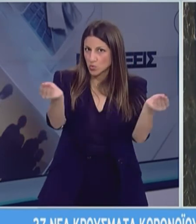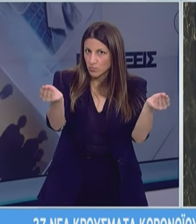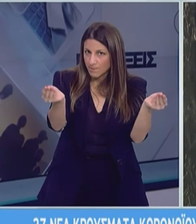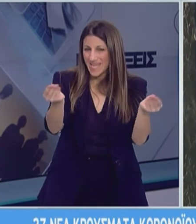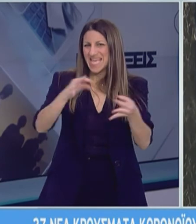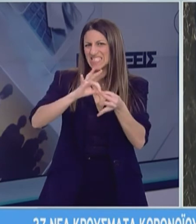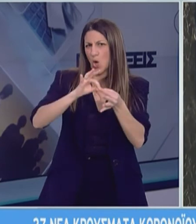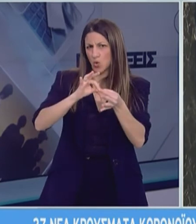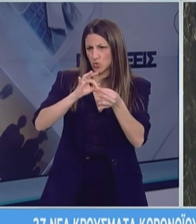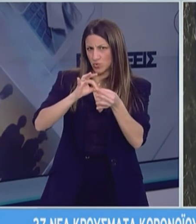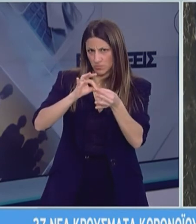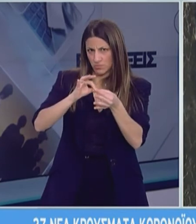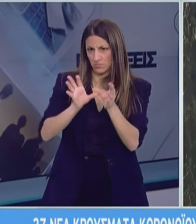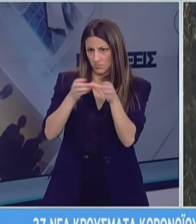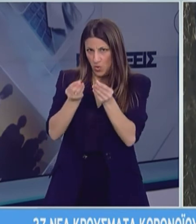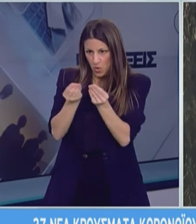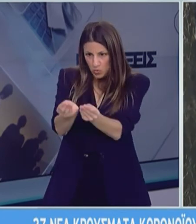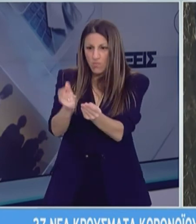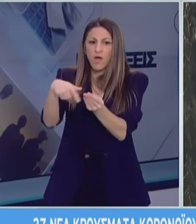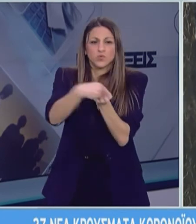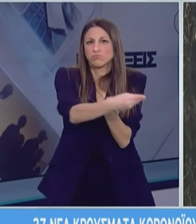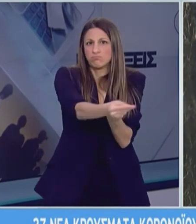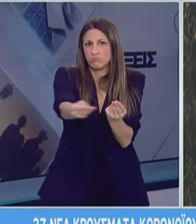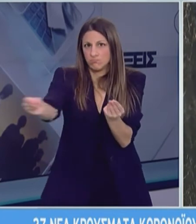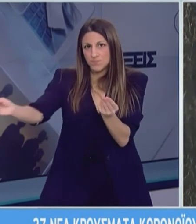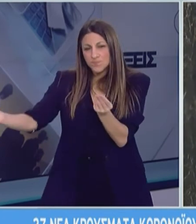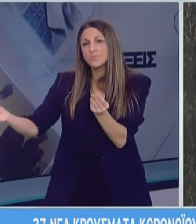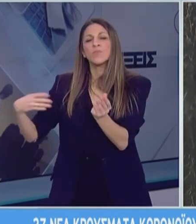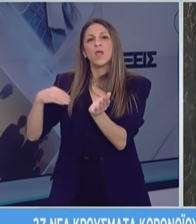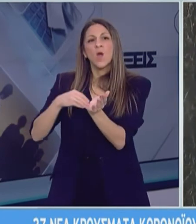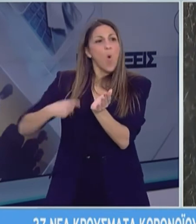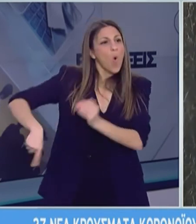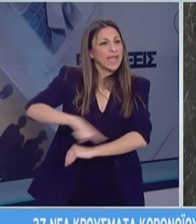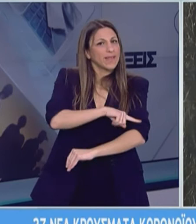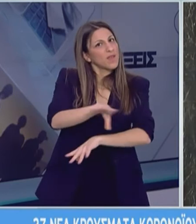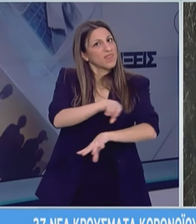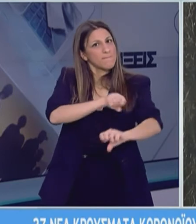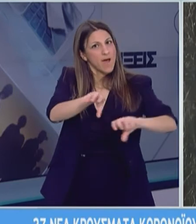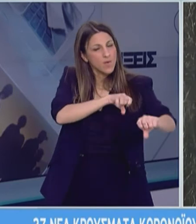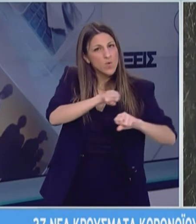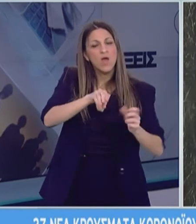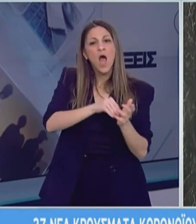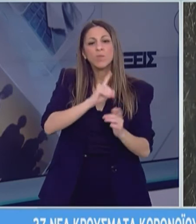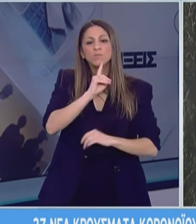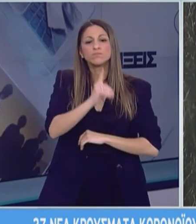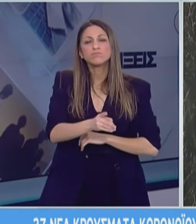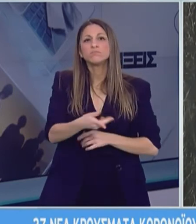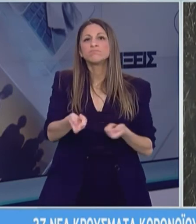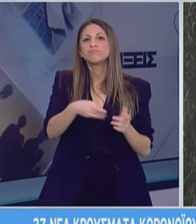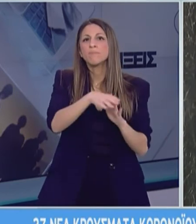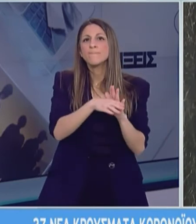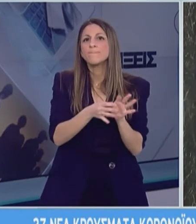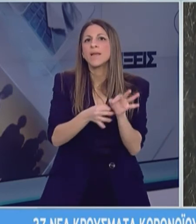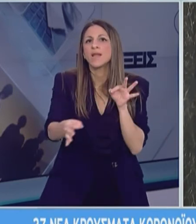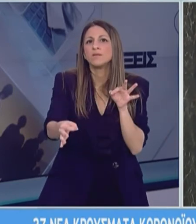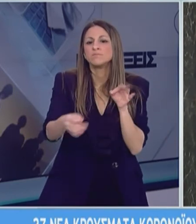οικίους ιατρικούς συλλόγους και βεβαίως θα δώσουμε και μέτρα ατομικής προστασίας στους γιατρούς